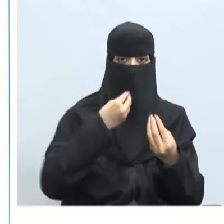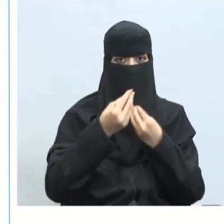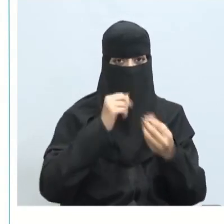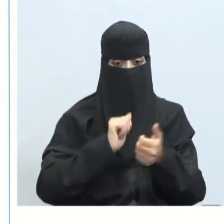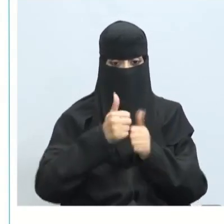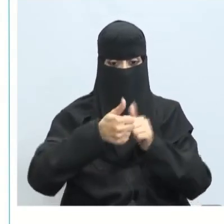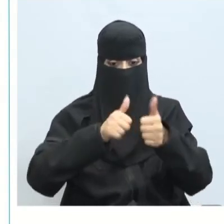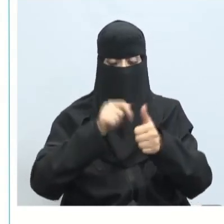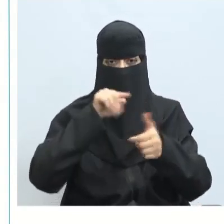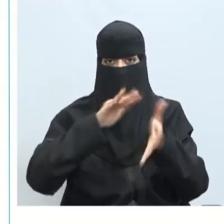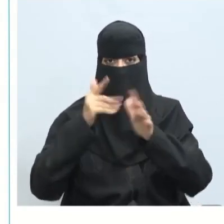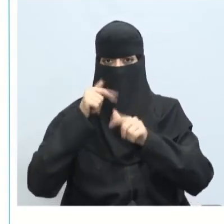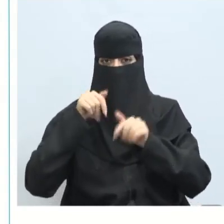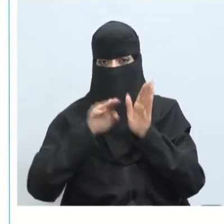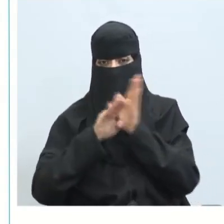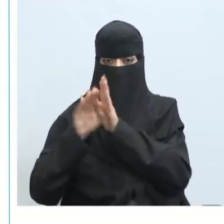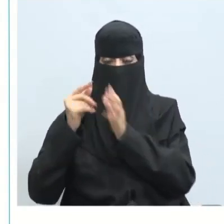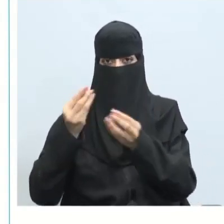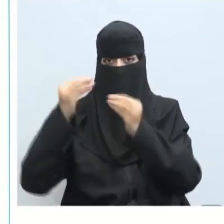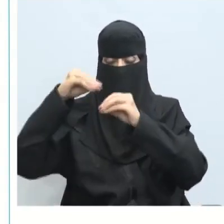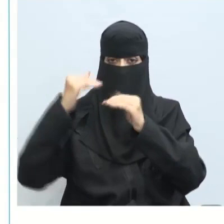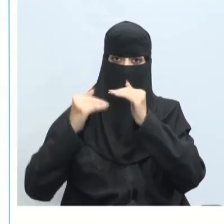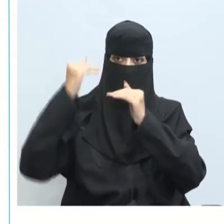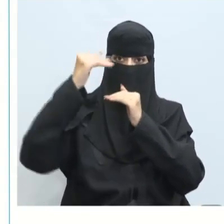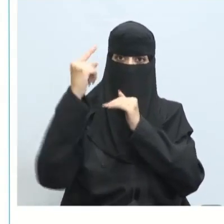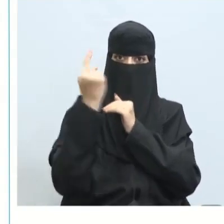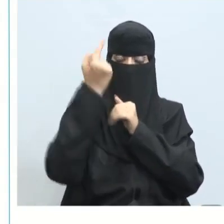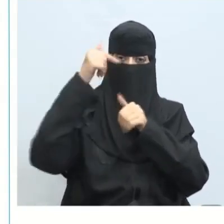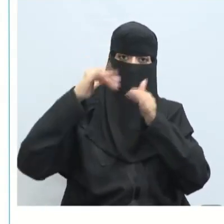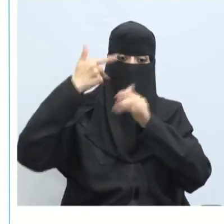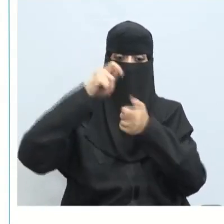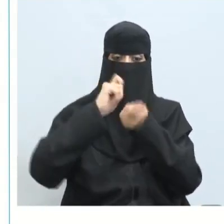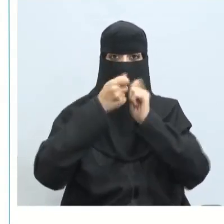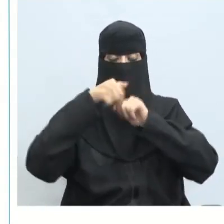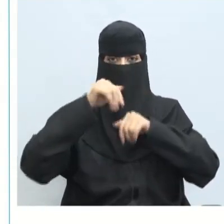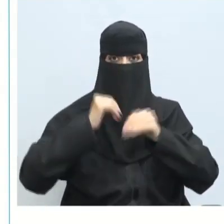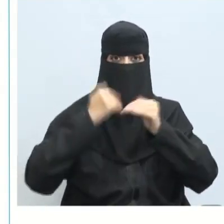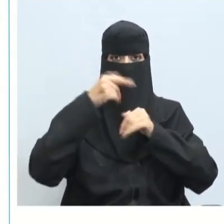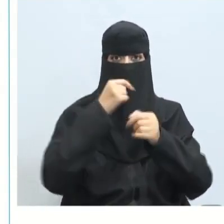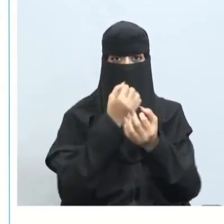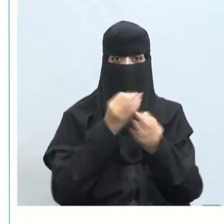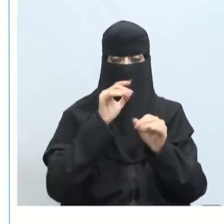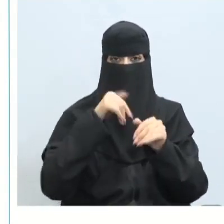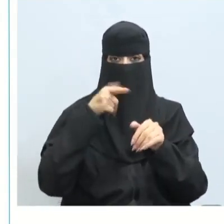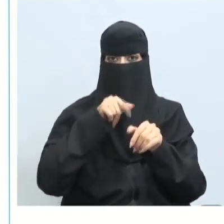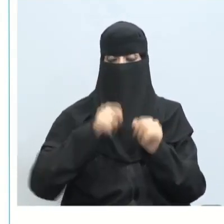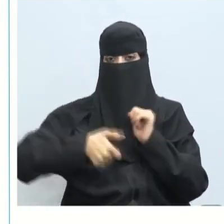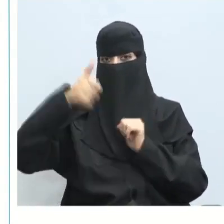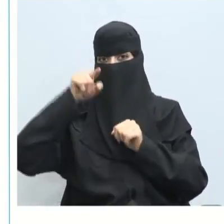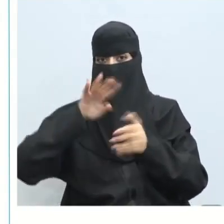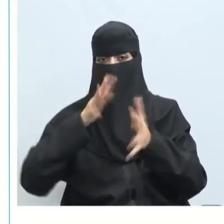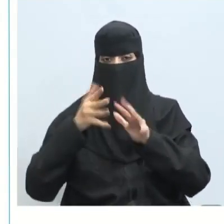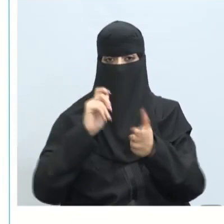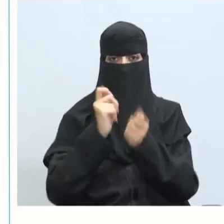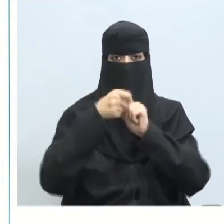تحدي ومقاومة قد تكون في مستوى الأول بعد ذلك يتحول إلى مقاومة شكل كبير وإذا لم ننجز قد